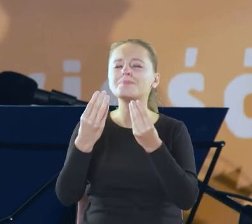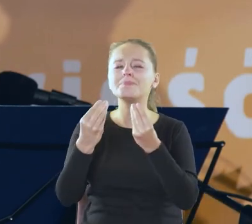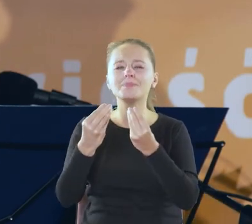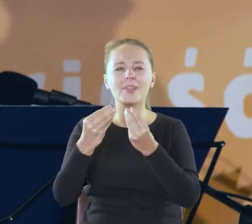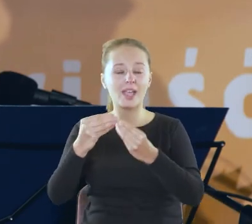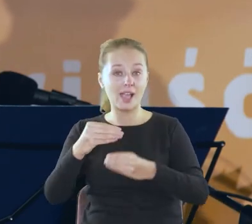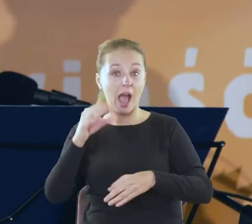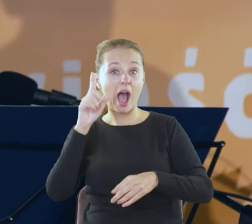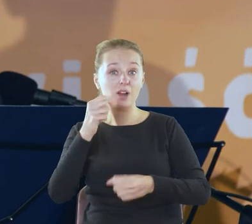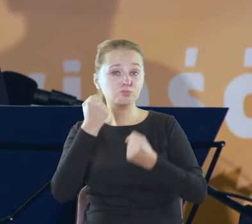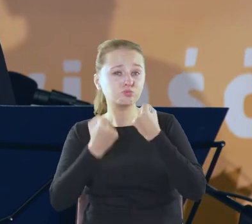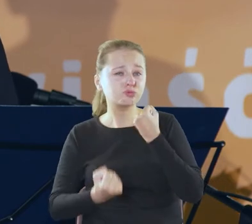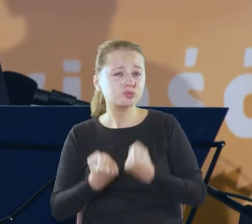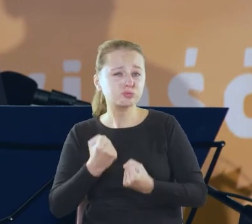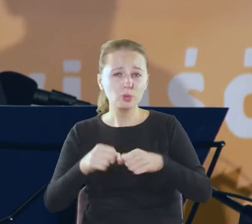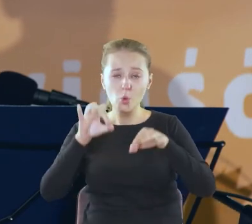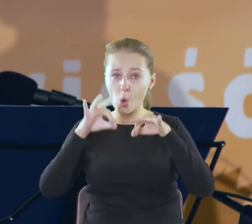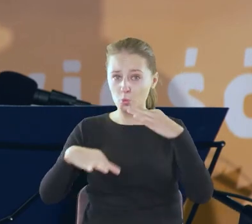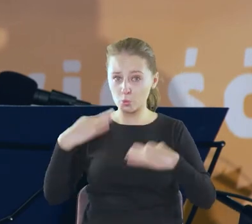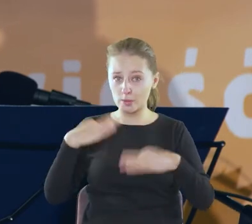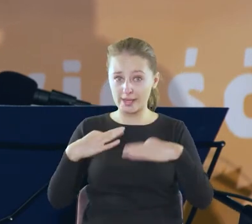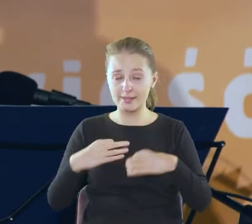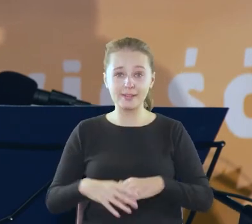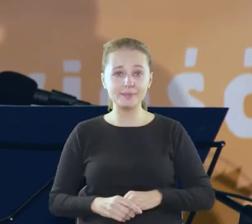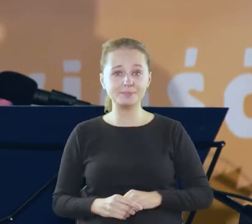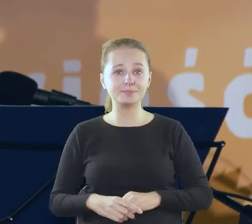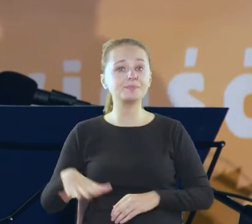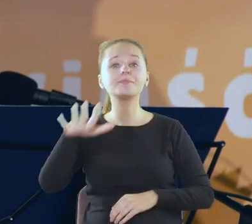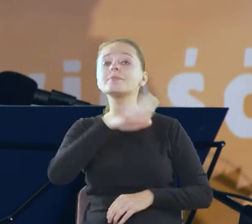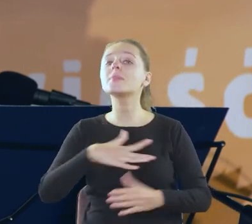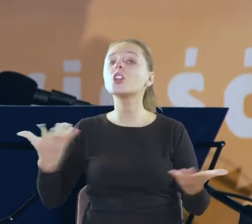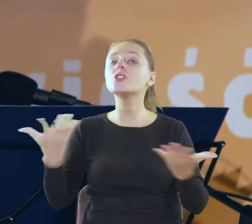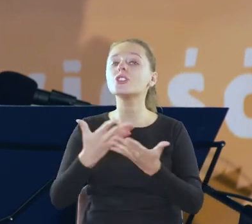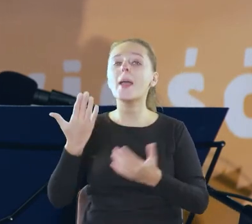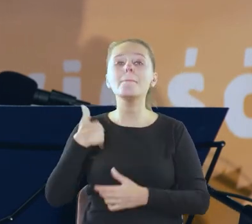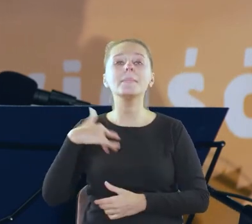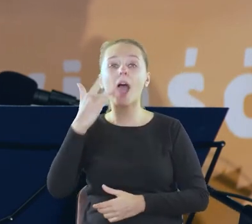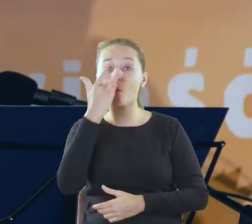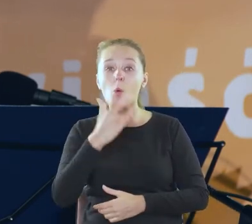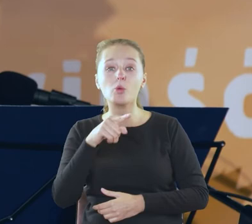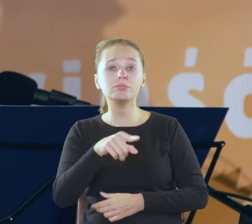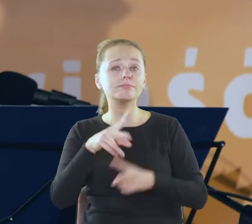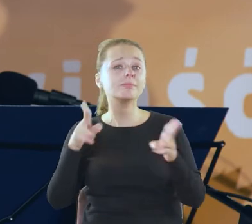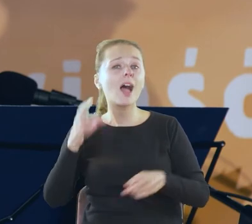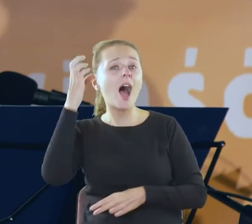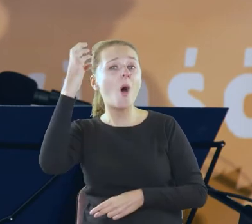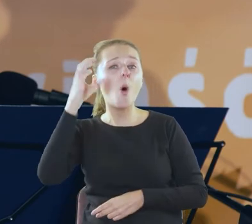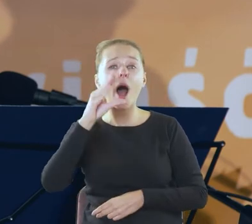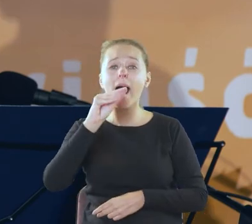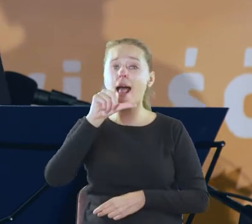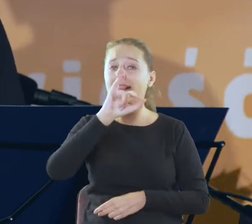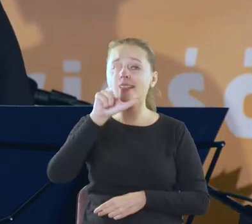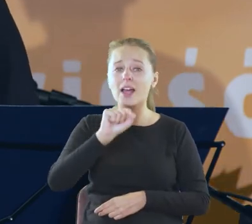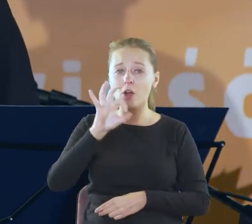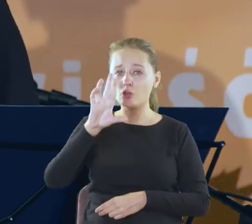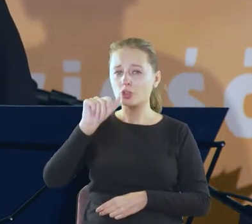sukni jesteśmy na Białorusi która w czasach Elizy Orzeszkowej również przez nią samą była nazywana